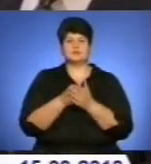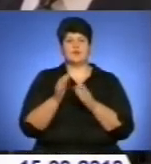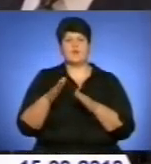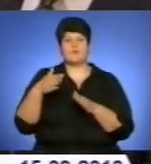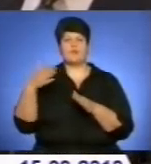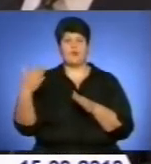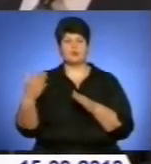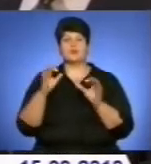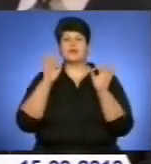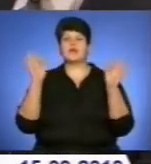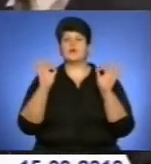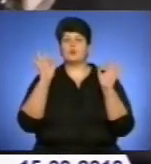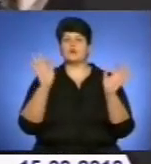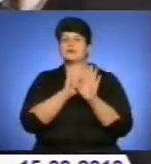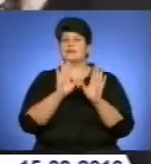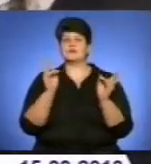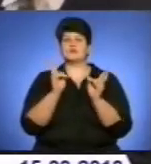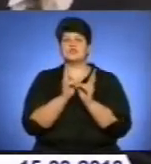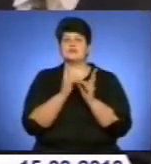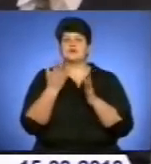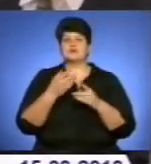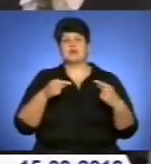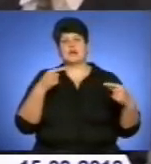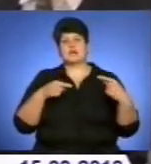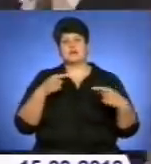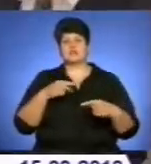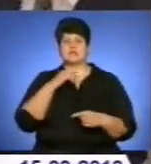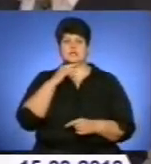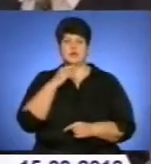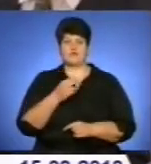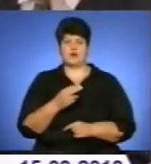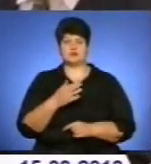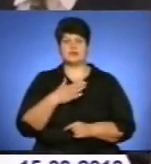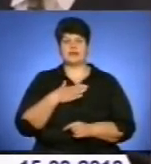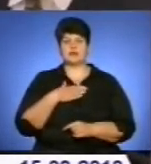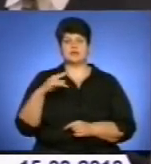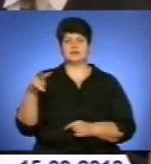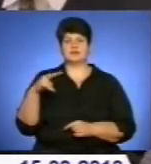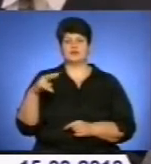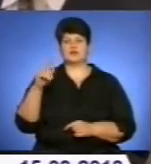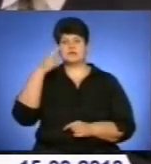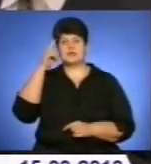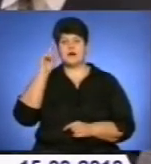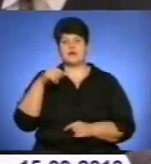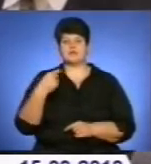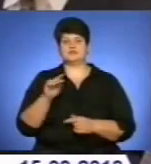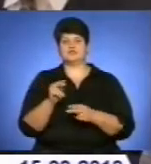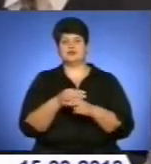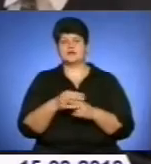Пушкіна – пастернака. Я, скільки не гортав, досліджуючи його до певної міри творчість,